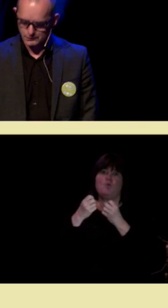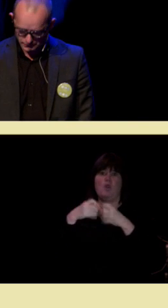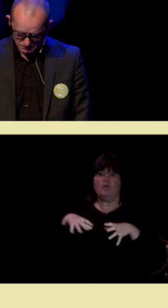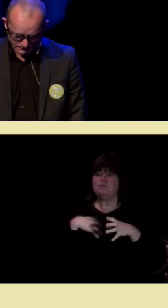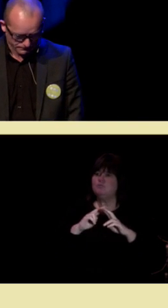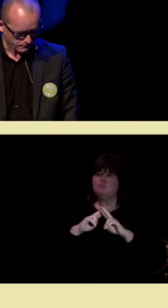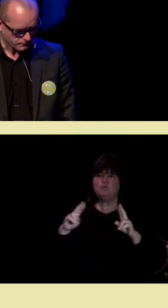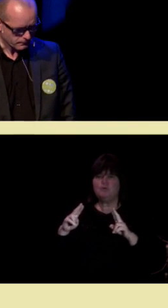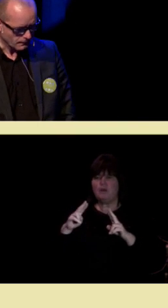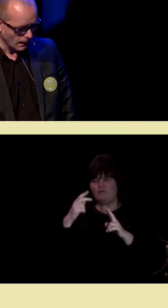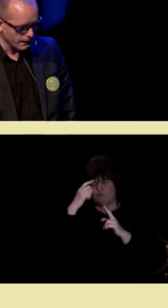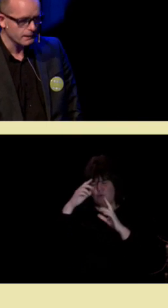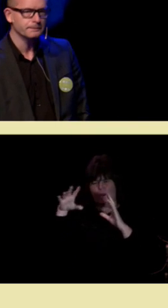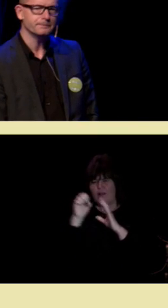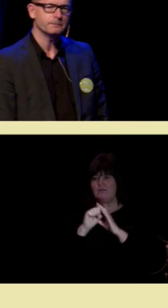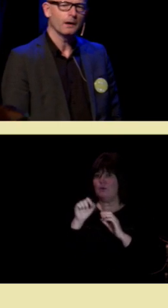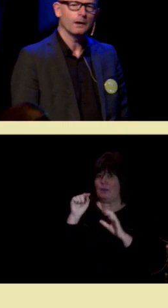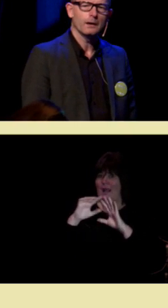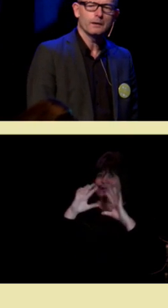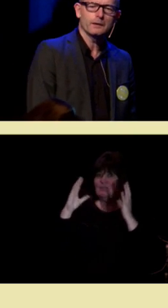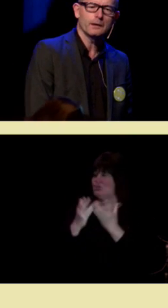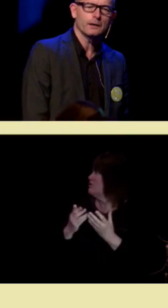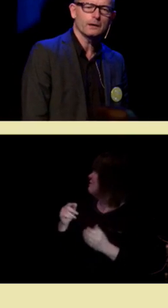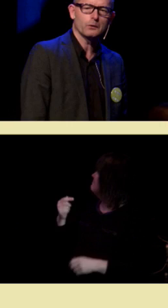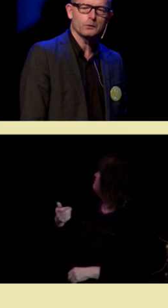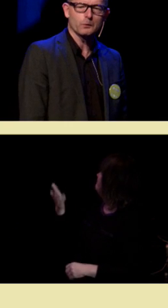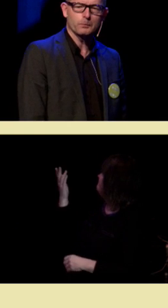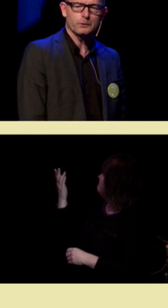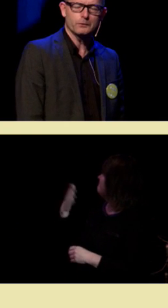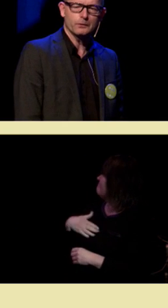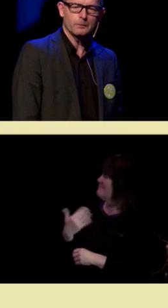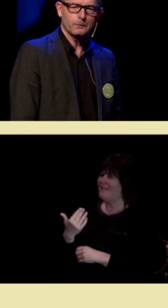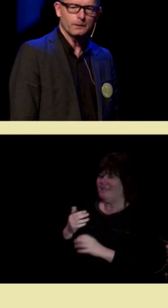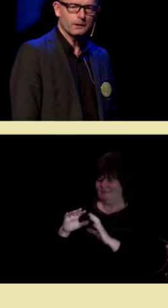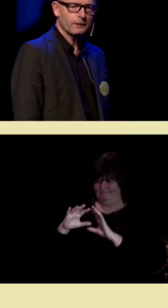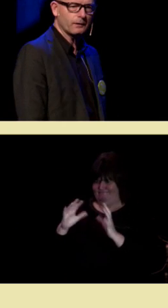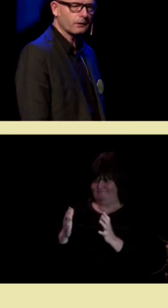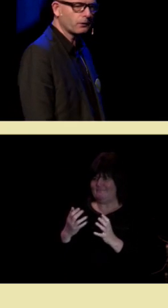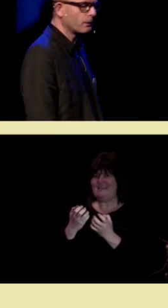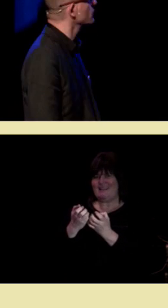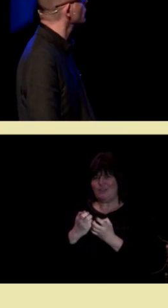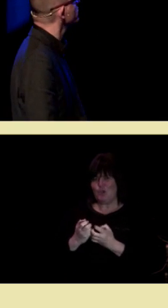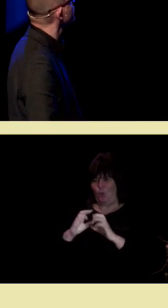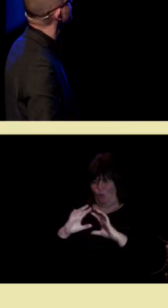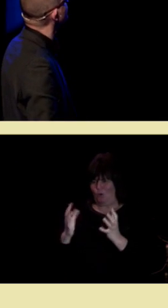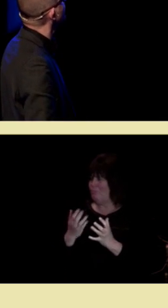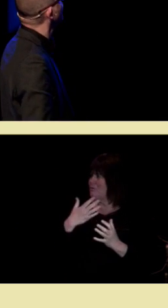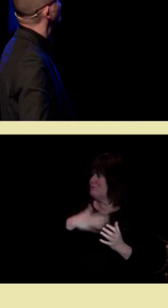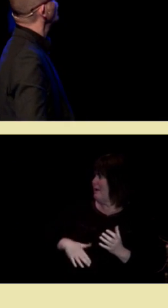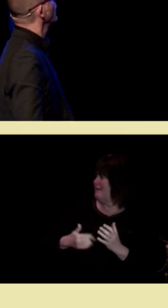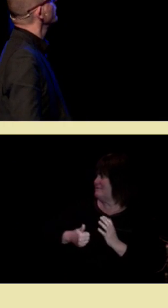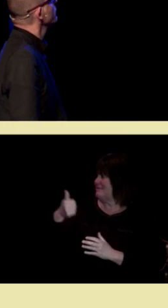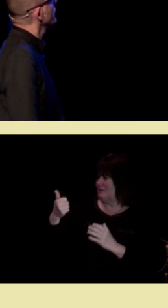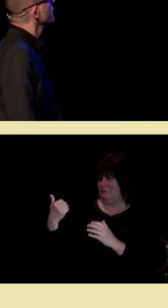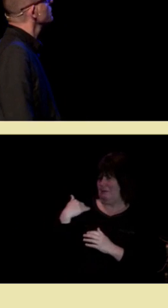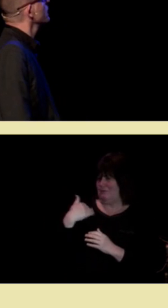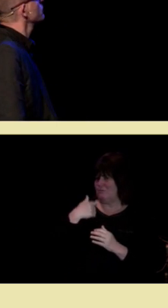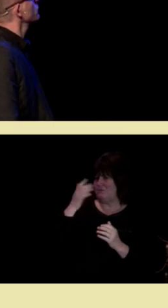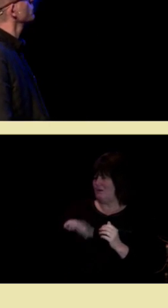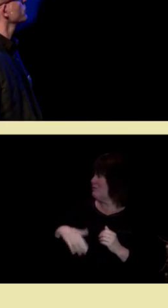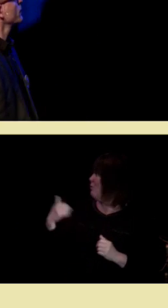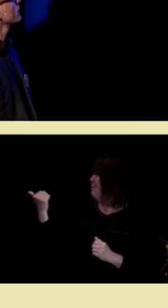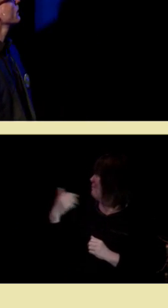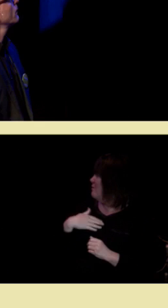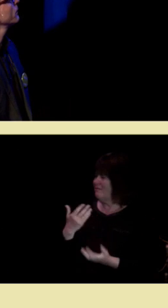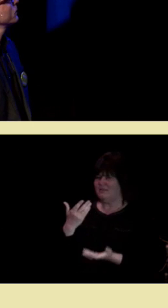største av dem. Her er den. Den lille grå klumpen som helsedirektøren nettopp snakket om, den veier omtrent